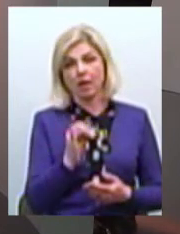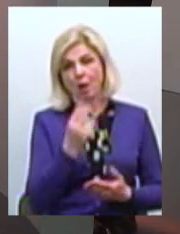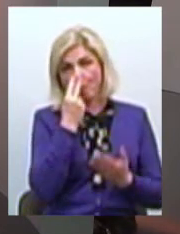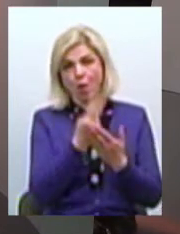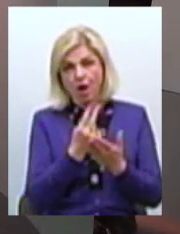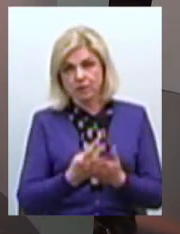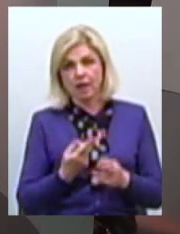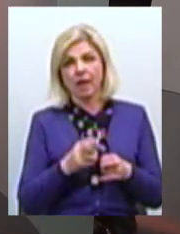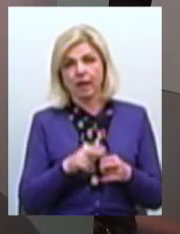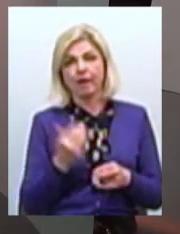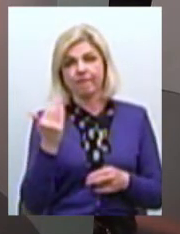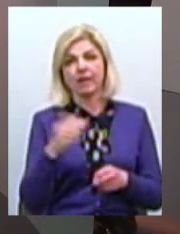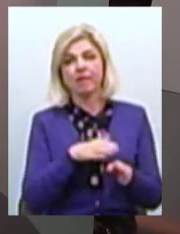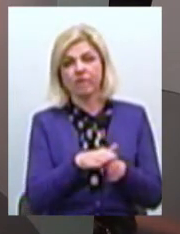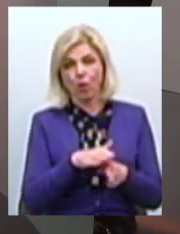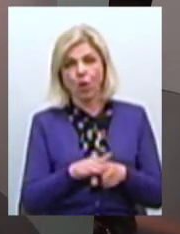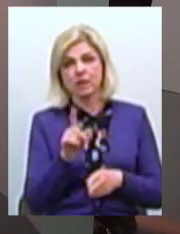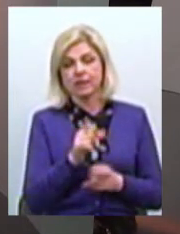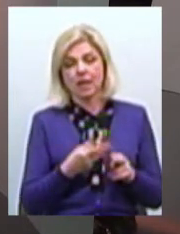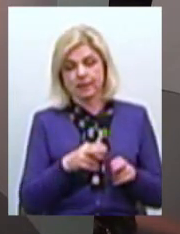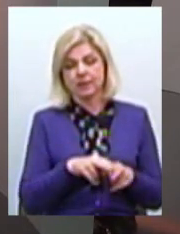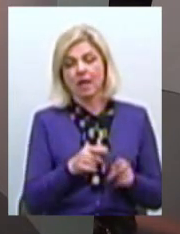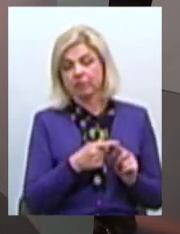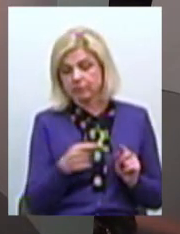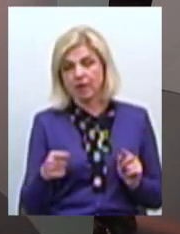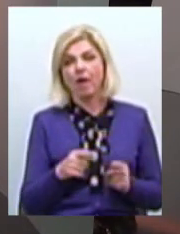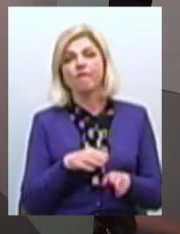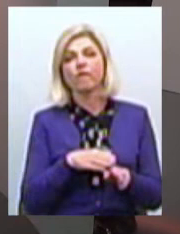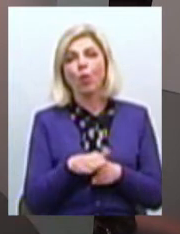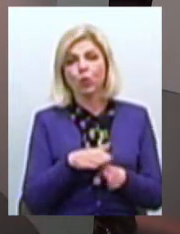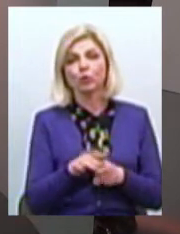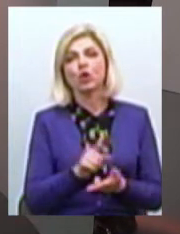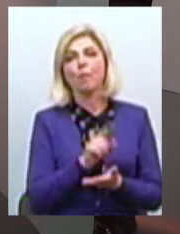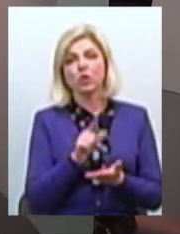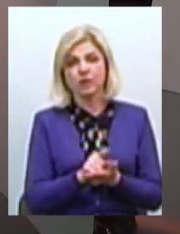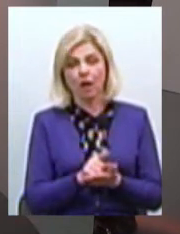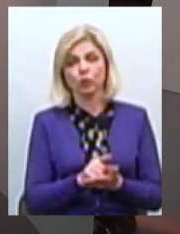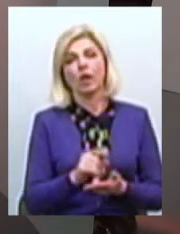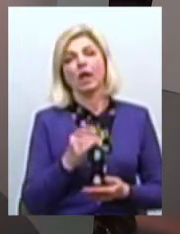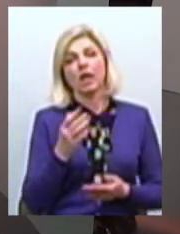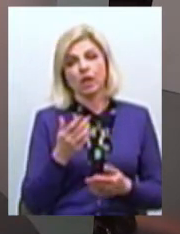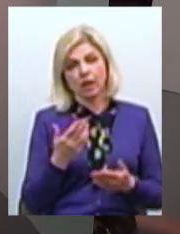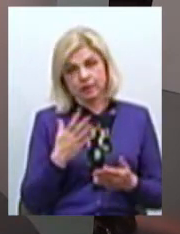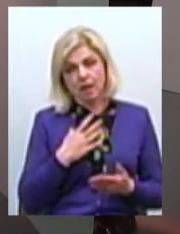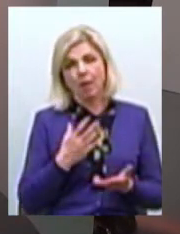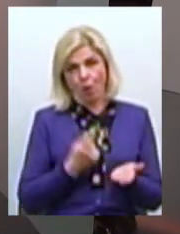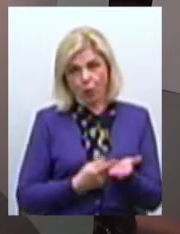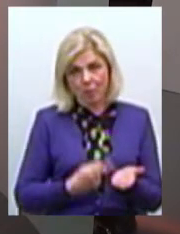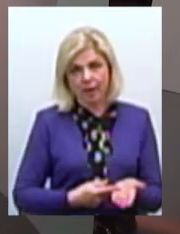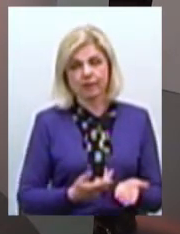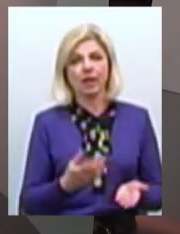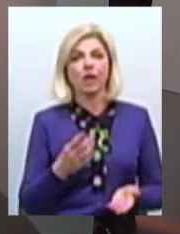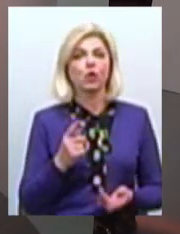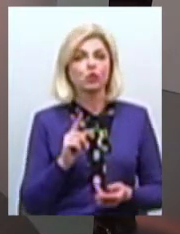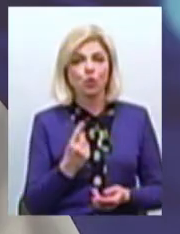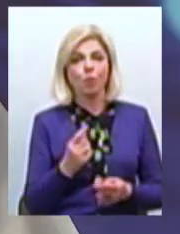виконав він Занаданцій виконачу посаду Чи були ці аргументи І чому про